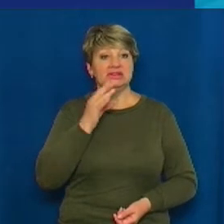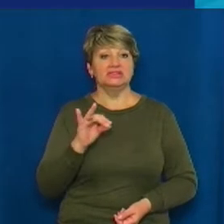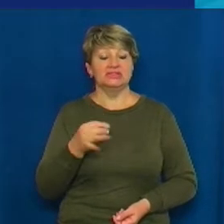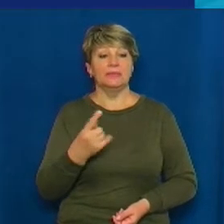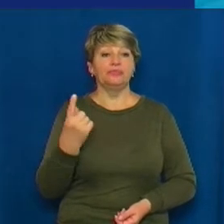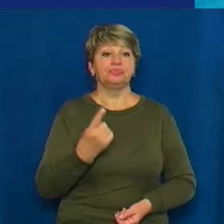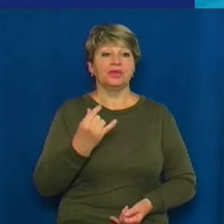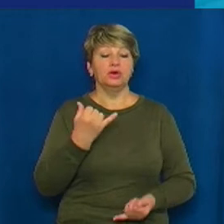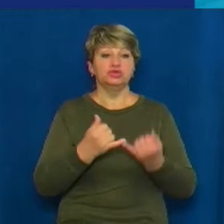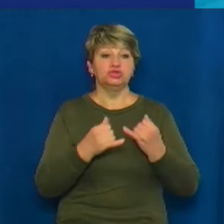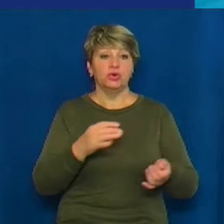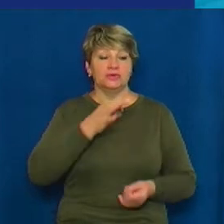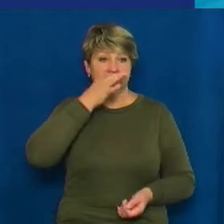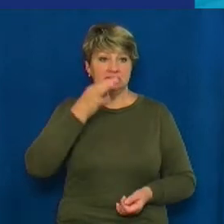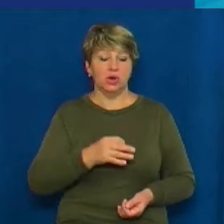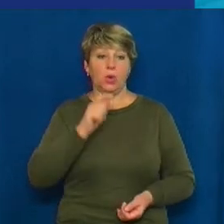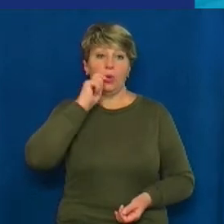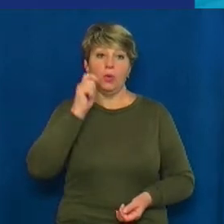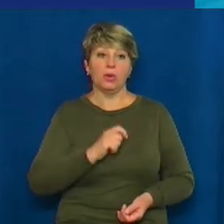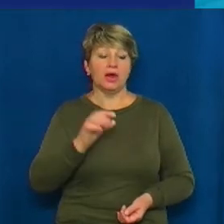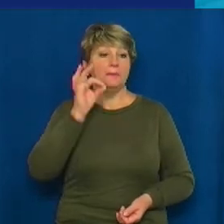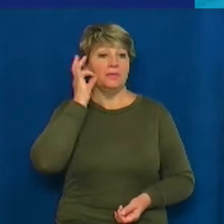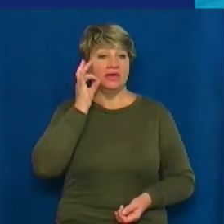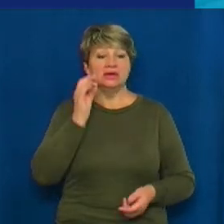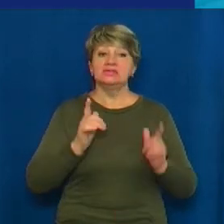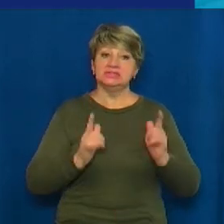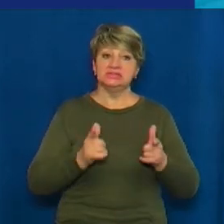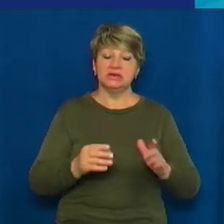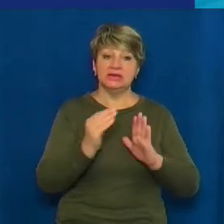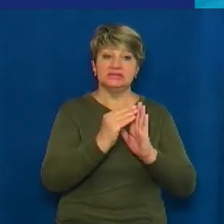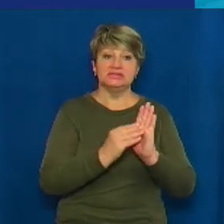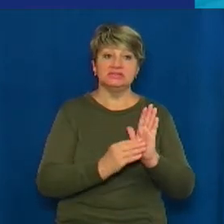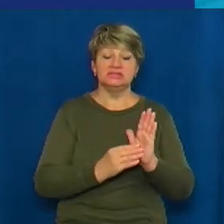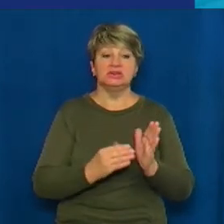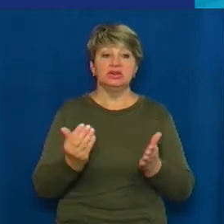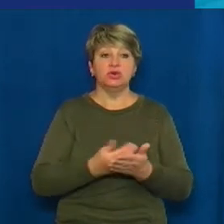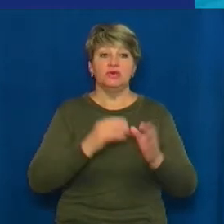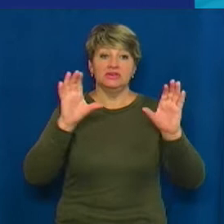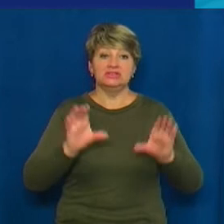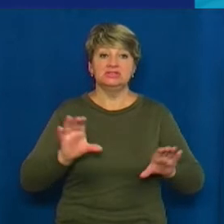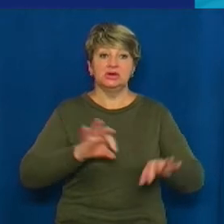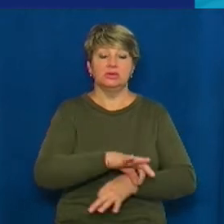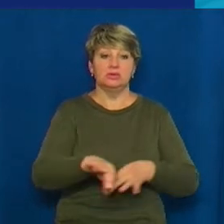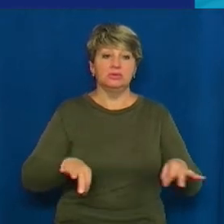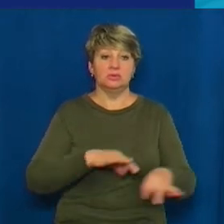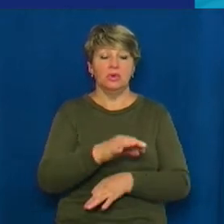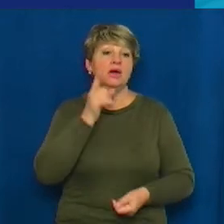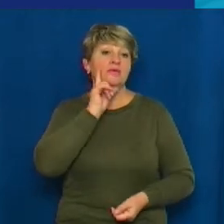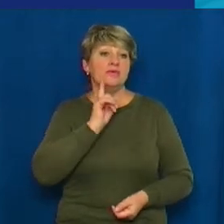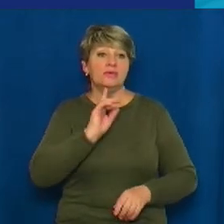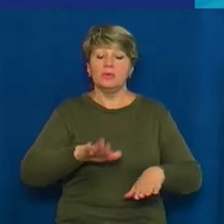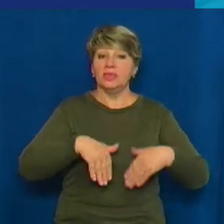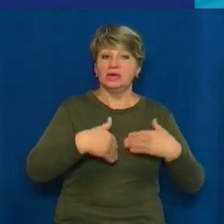жовтня заявив, що Україна у Мінську погодила текст формули Штайнмаєра. Він передбачає тимчасове надання